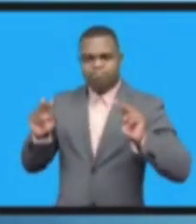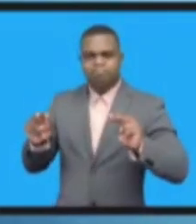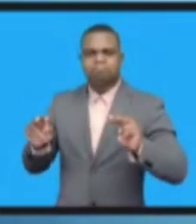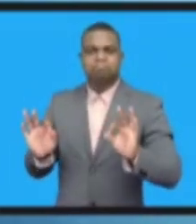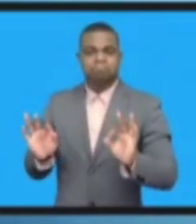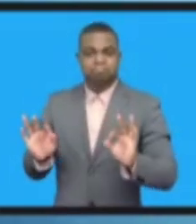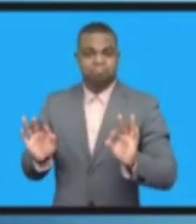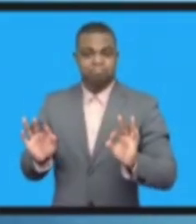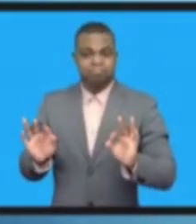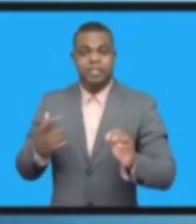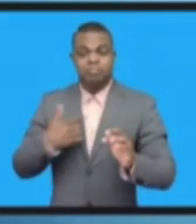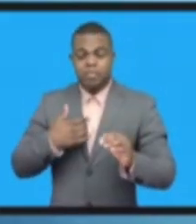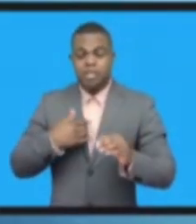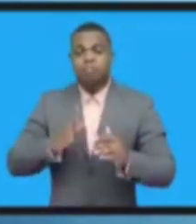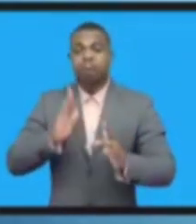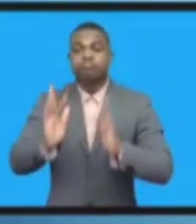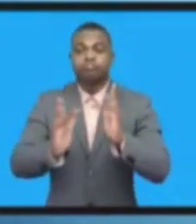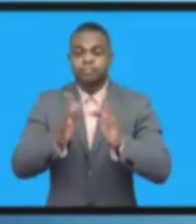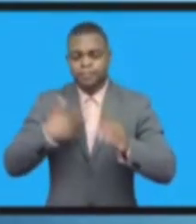устройстве,